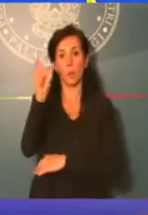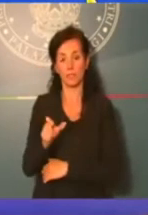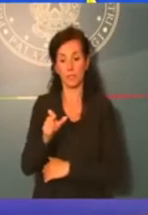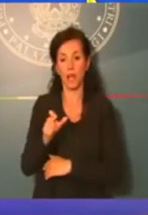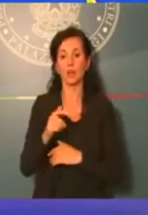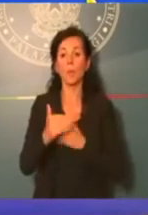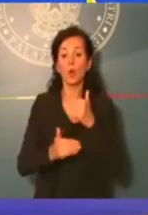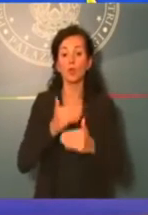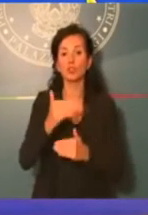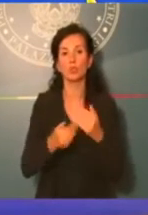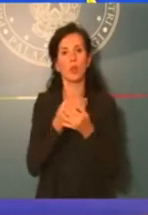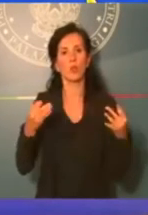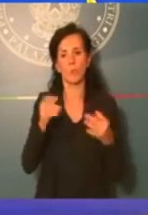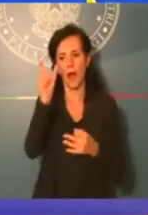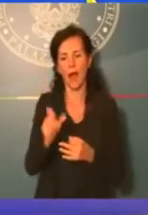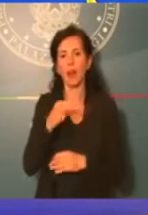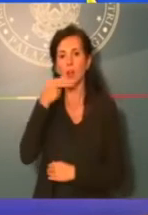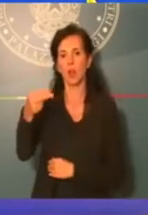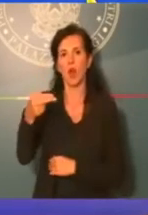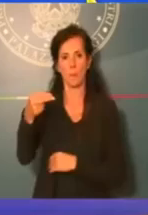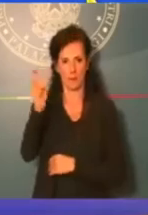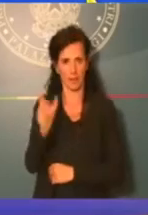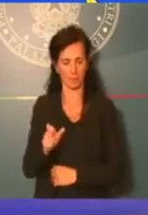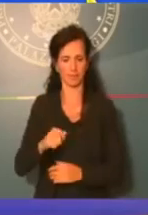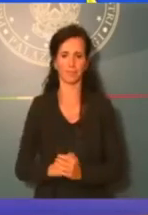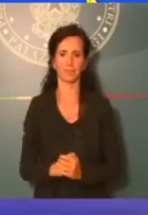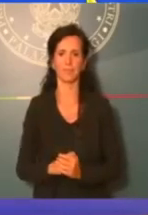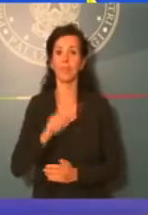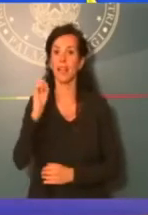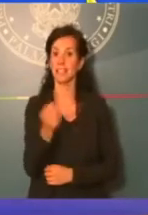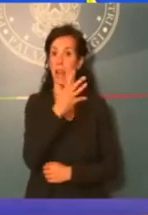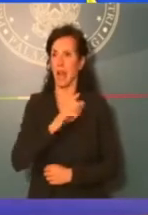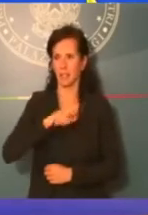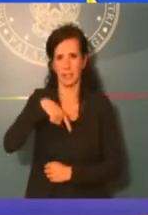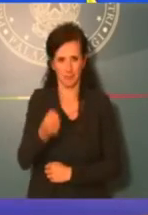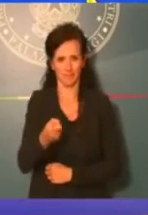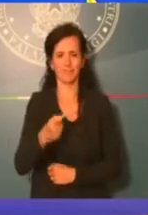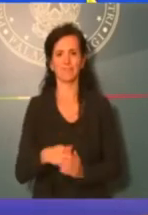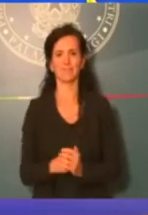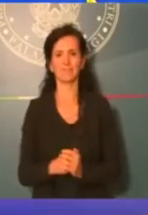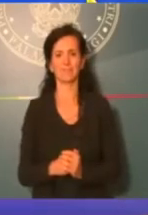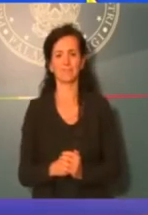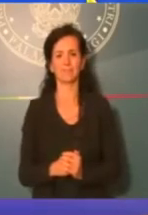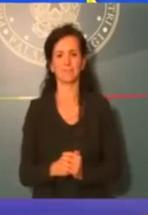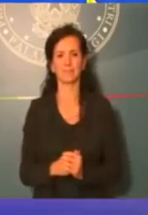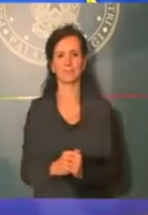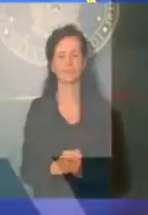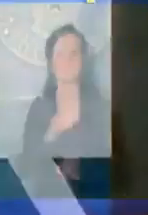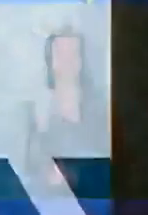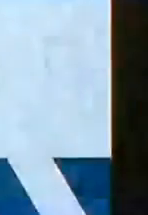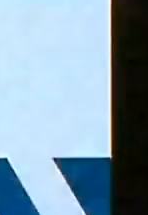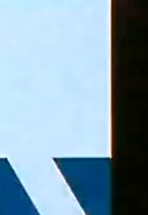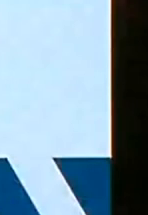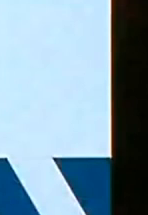quanto alle competenze. La slide successiva contiene anche qui una piccola